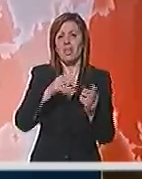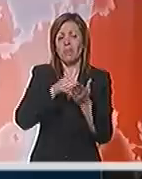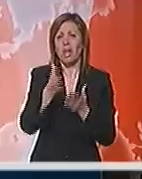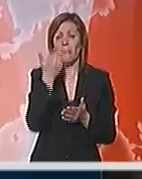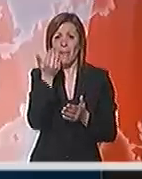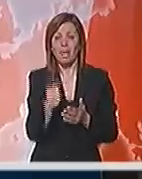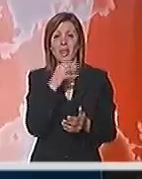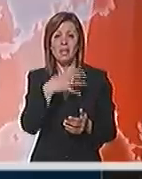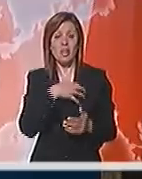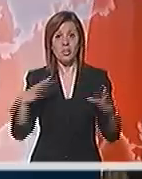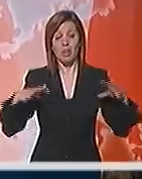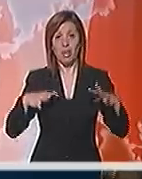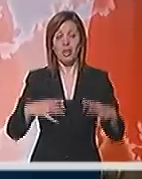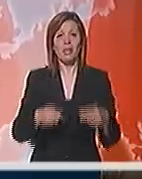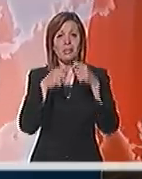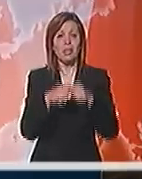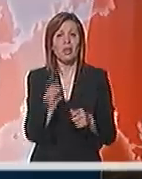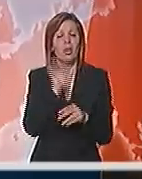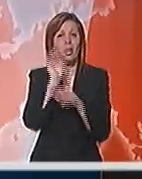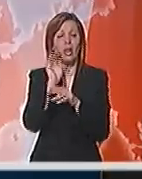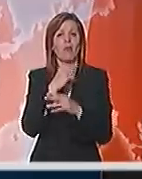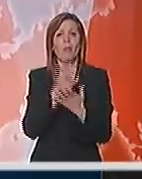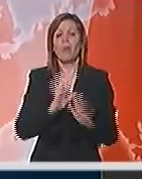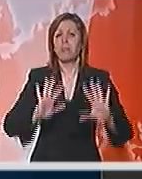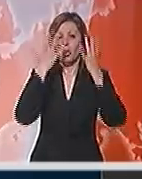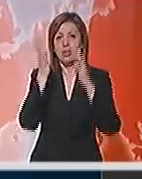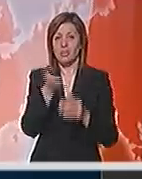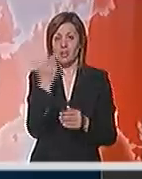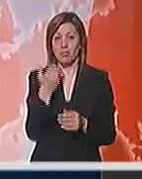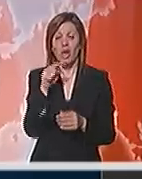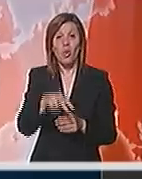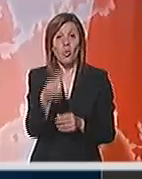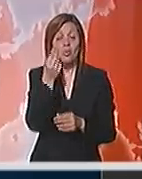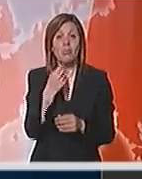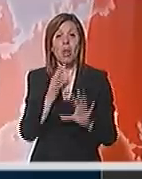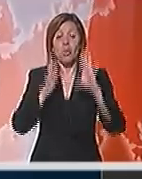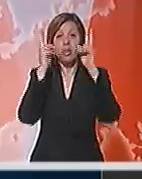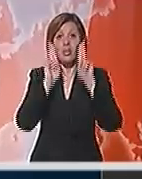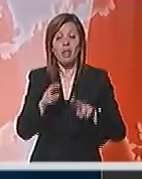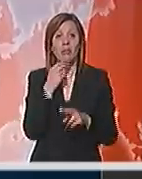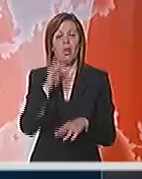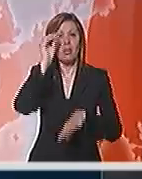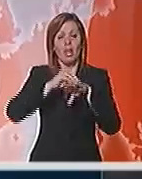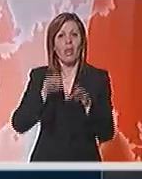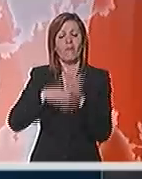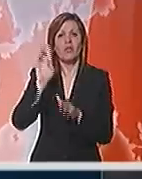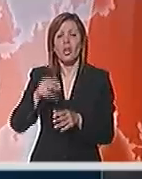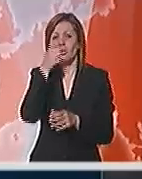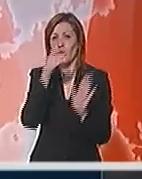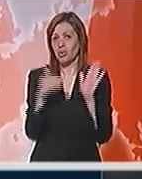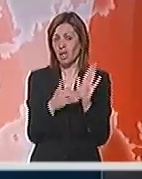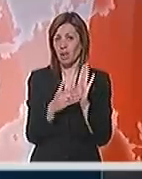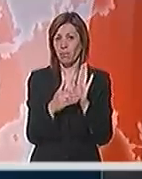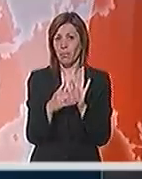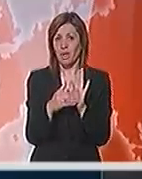zarade, socijalno i penzijsko, sindikati nije ne najavljuju masovne proteste. A u Srbiji protesta ima, ja mislim, i više nego što treba,